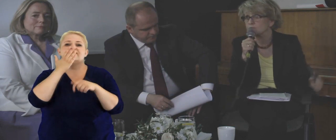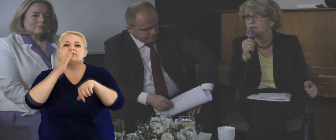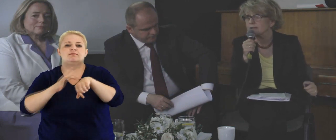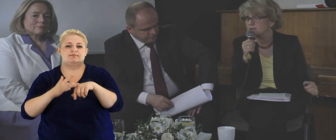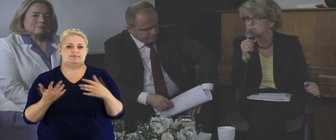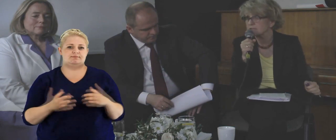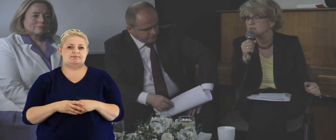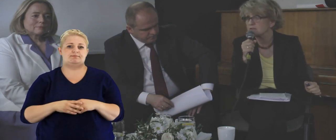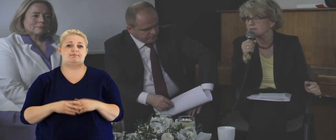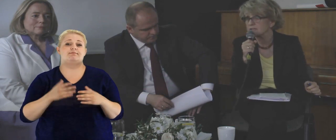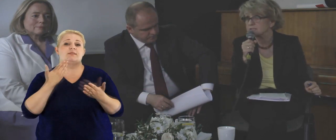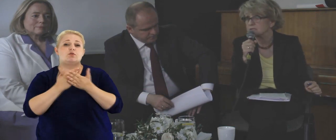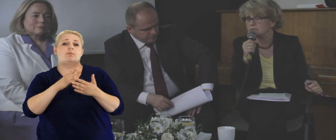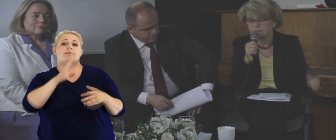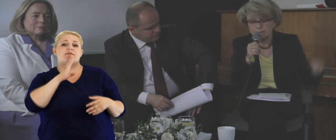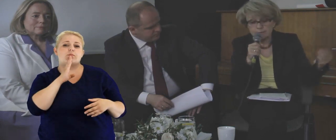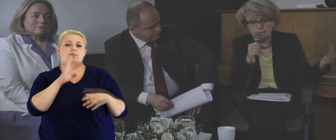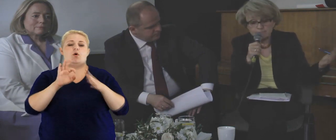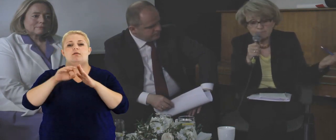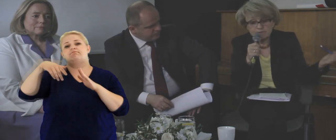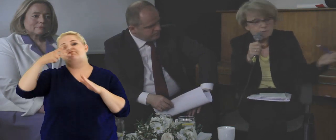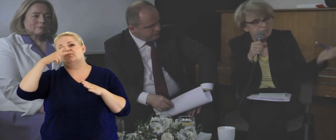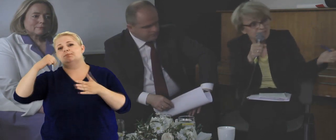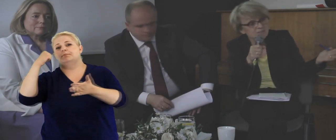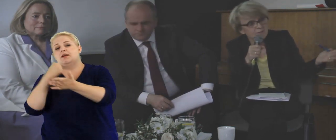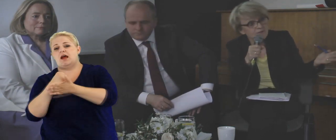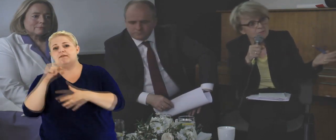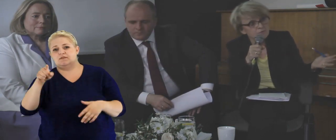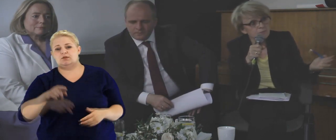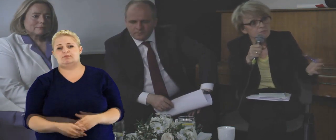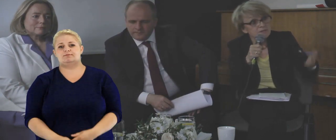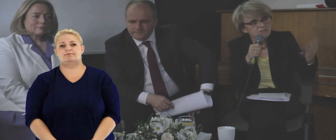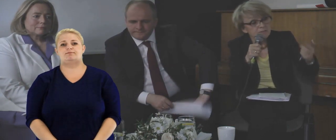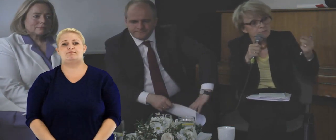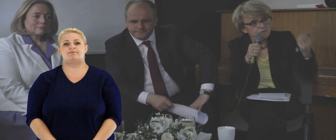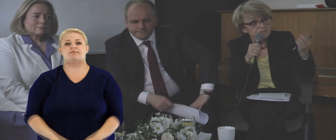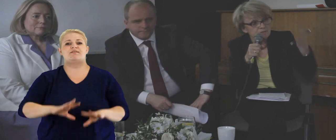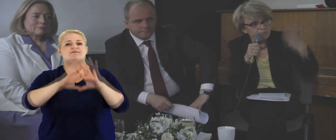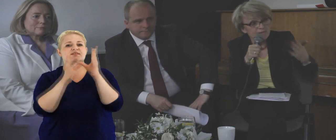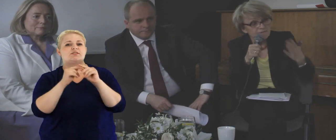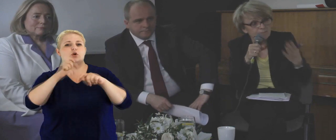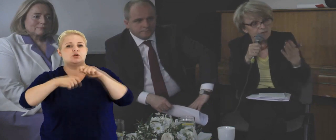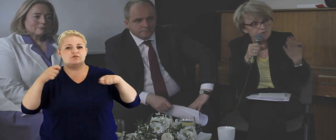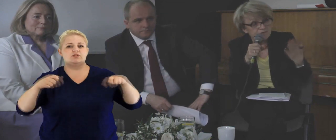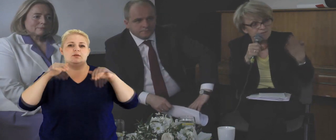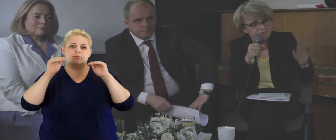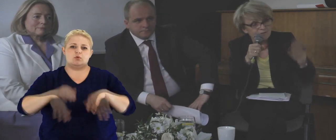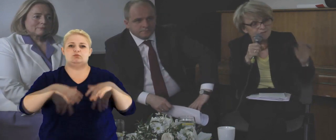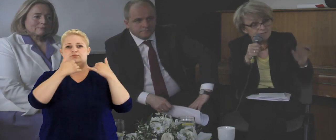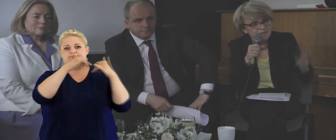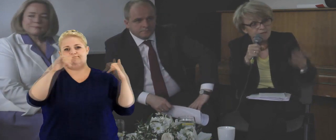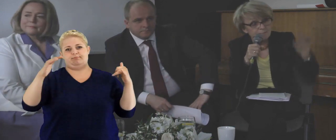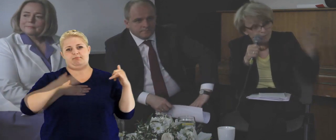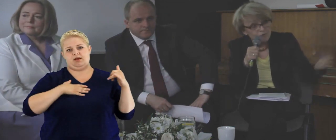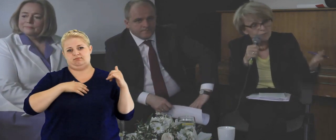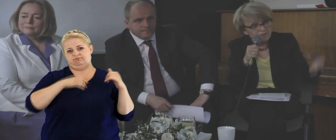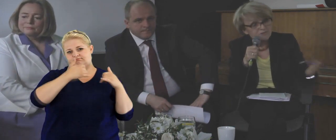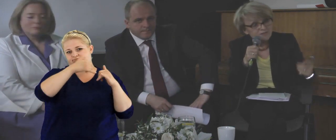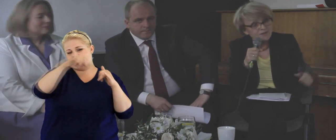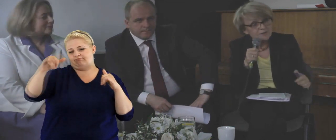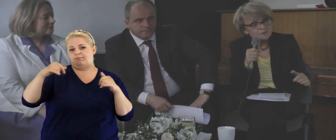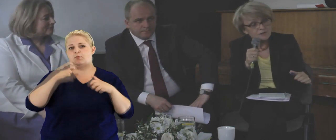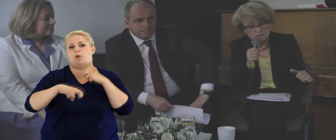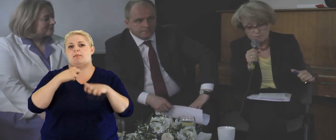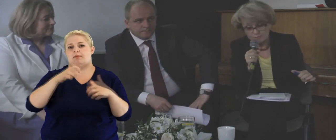skutków tej ostatecznej wersji. I przez to prawdopodobnie też jakby od strony prawnej patrząc, te wszystkie rozwiązania mogą